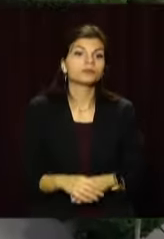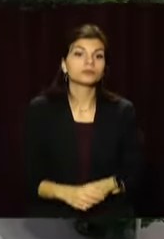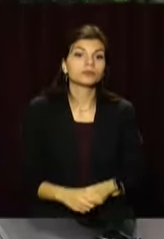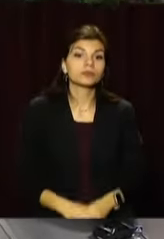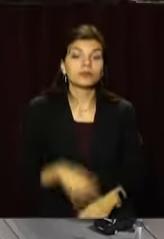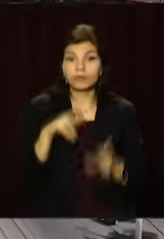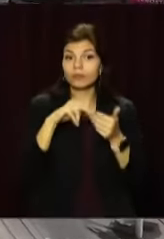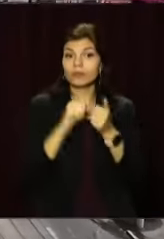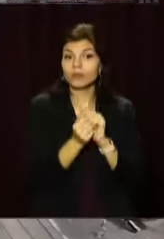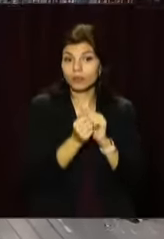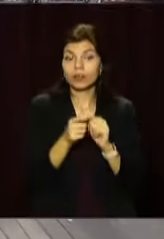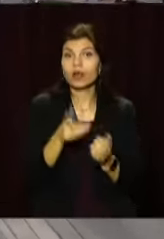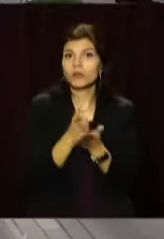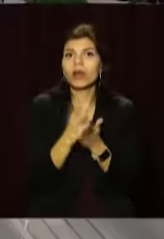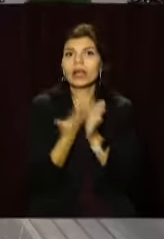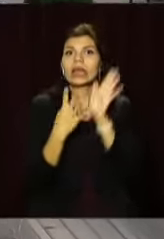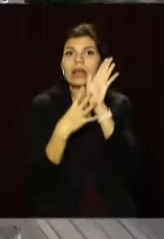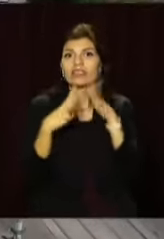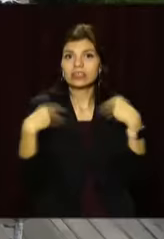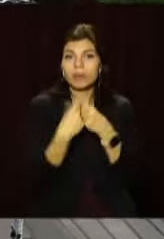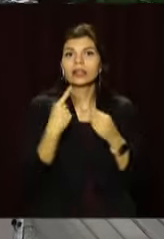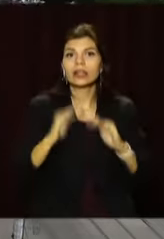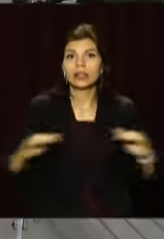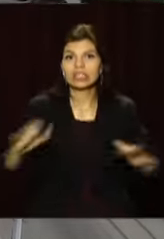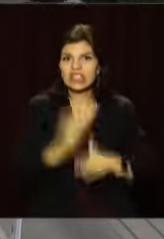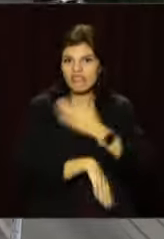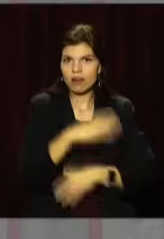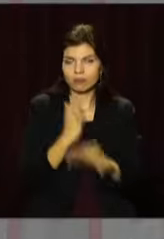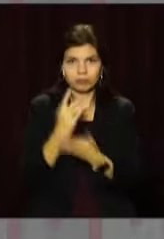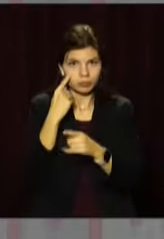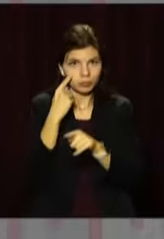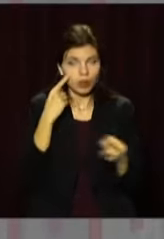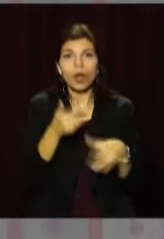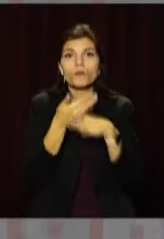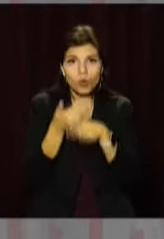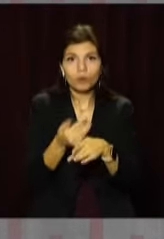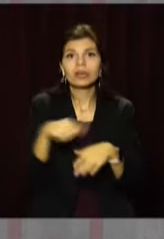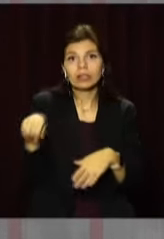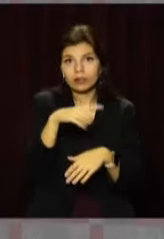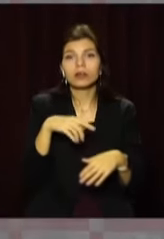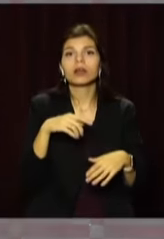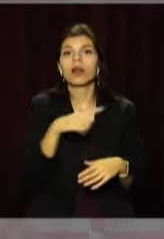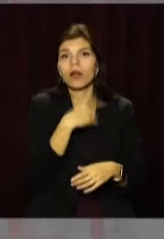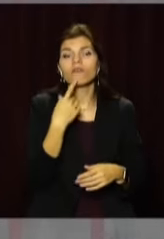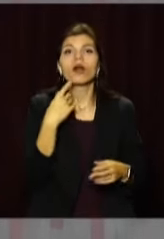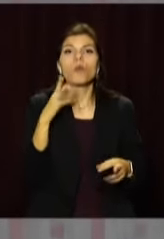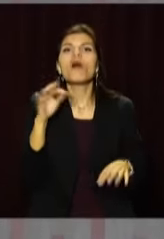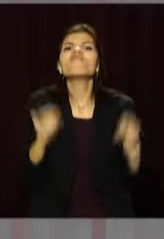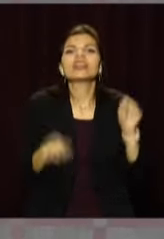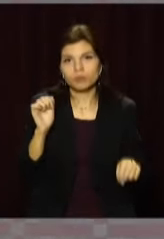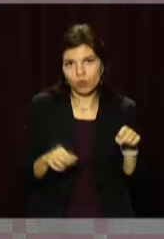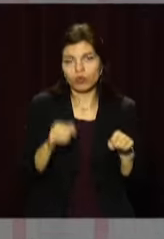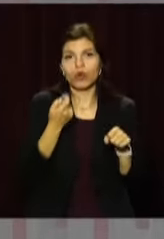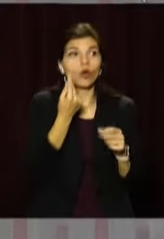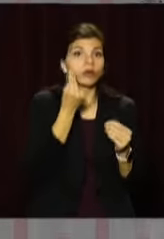у Кам'янському на квартирному обліку перебувають дев'ять родин, де виховуються діти з інвалідністю. Допомагатимуть їм, кажуть у департаменті, зважаючи на